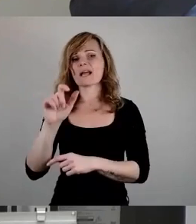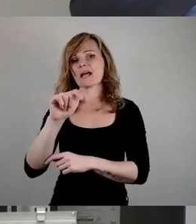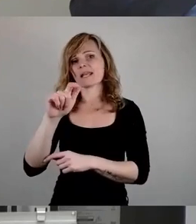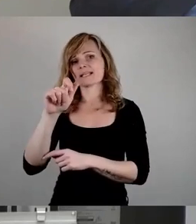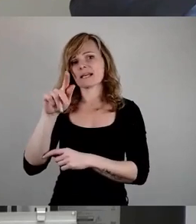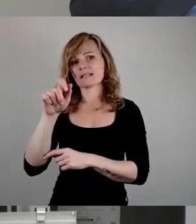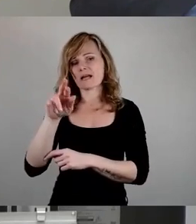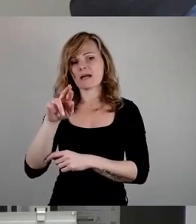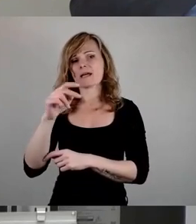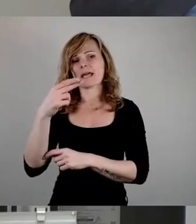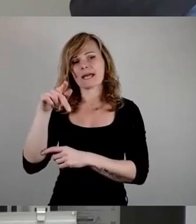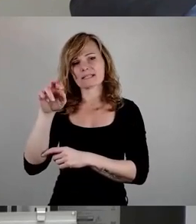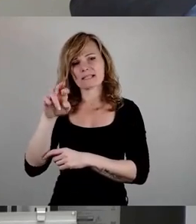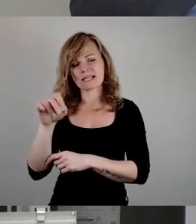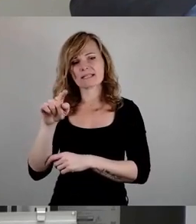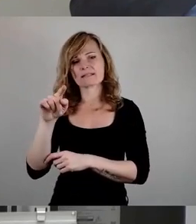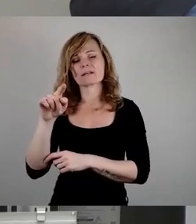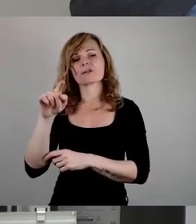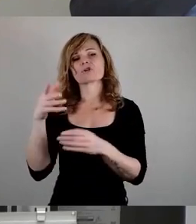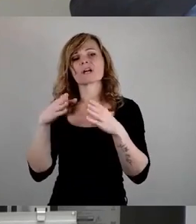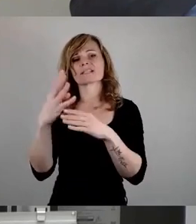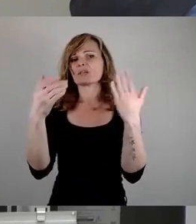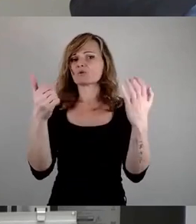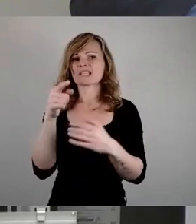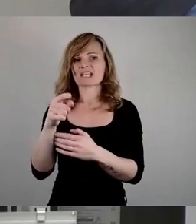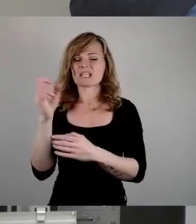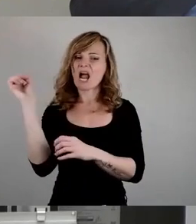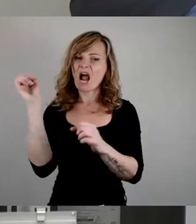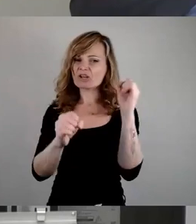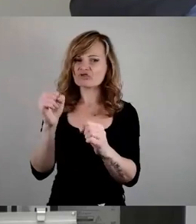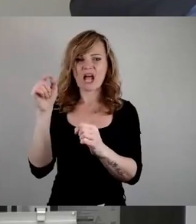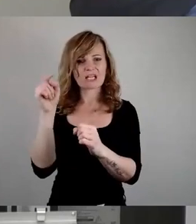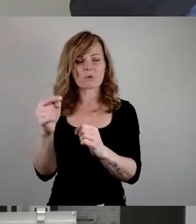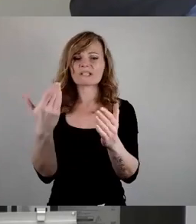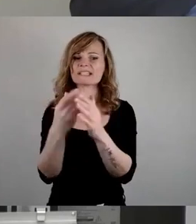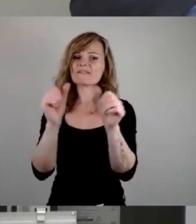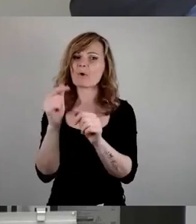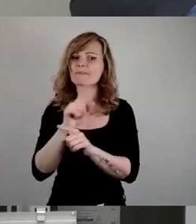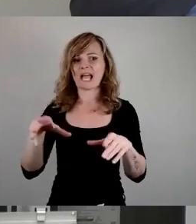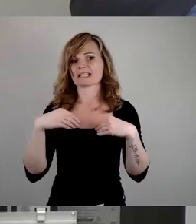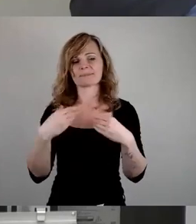verübt worden sind. Und ich sage, das ist in dieser Form nicht akzeptabel.